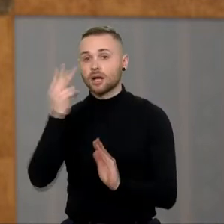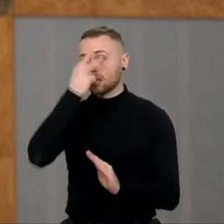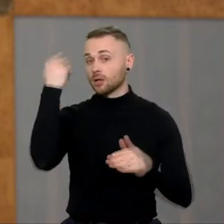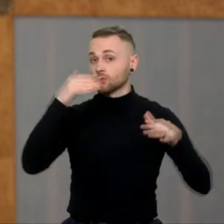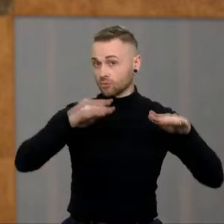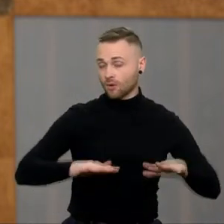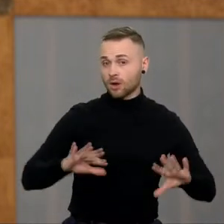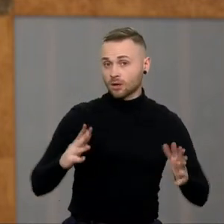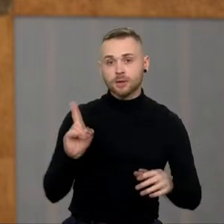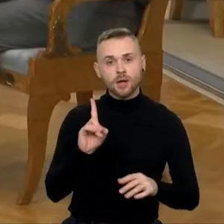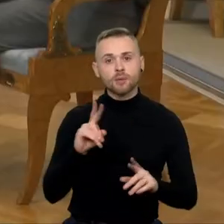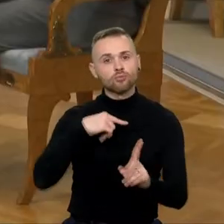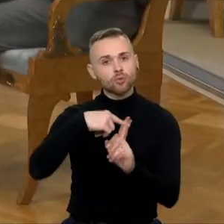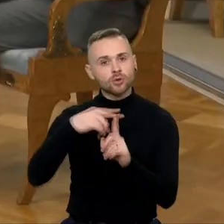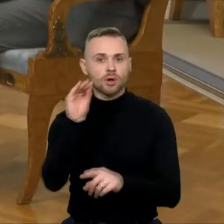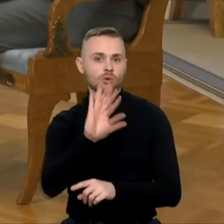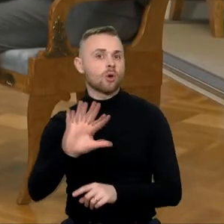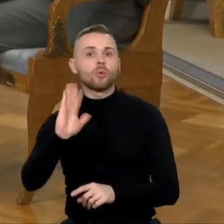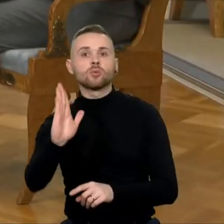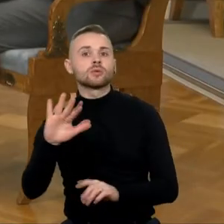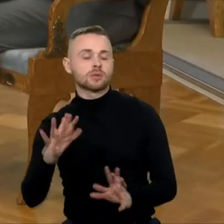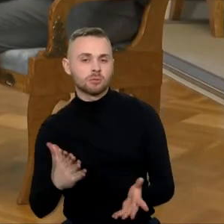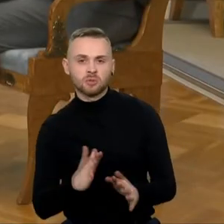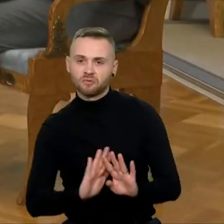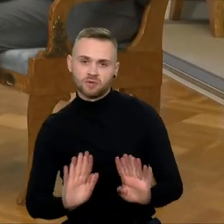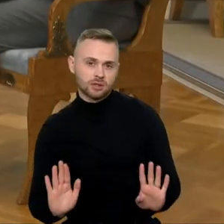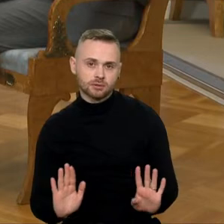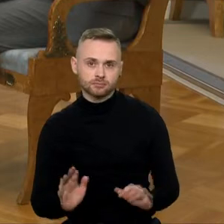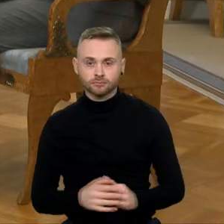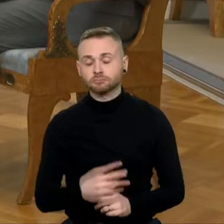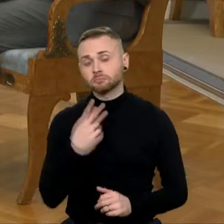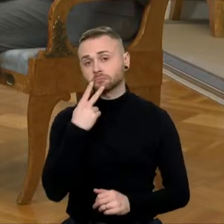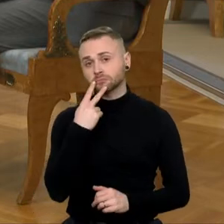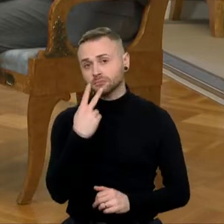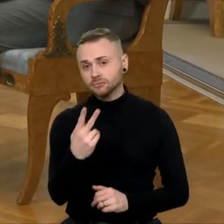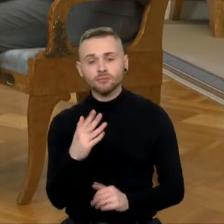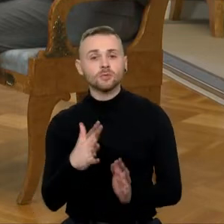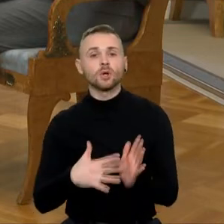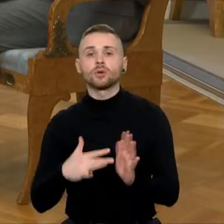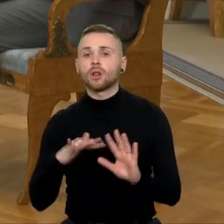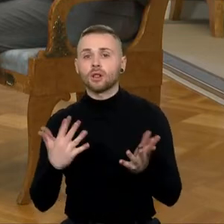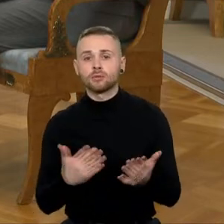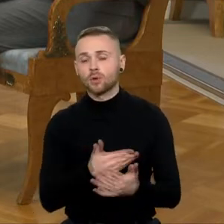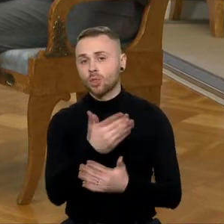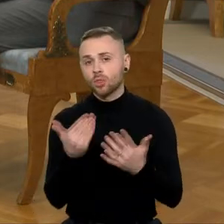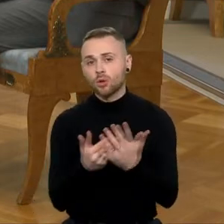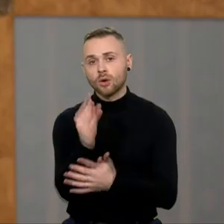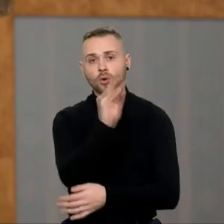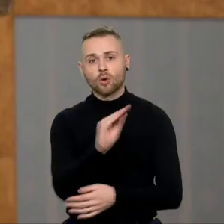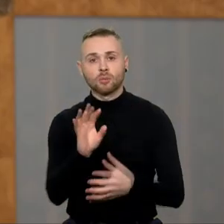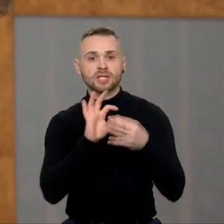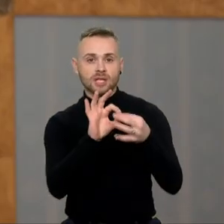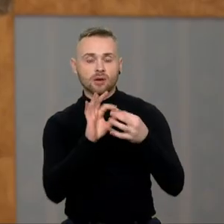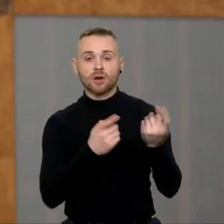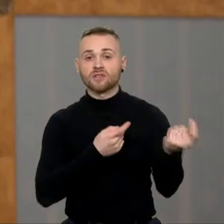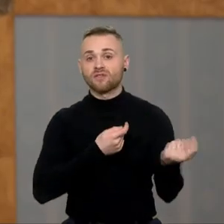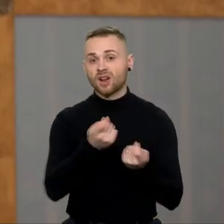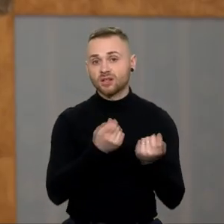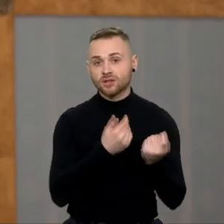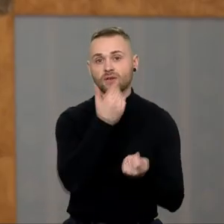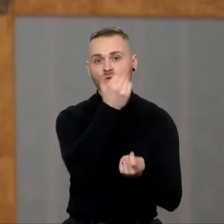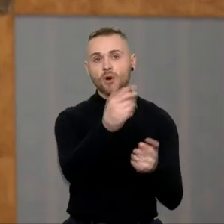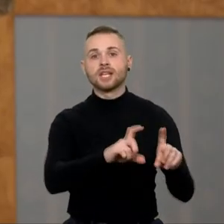ir Europoje. Mes matome tam tikrus požymus, kad naujos Europos Sąjungos valdžios, jos